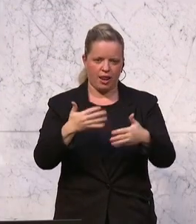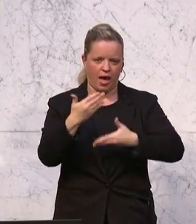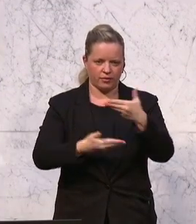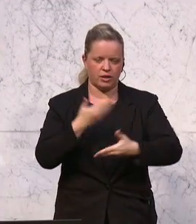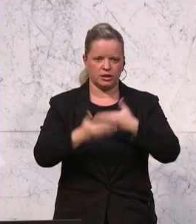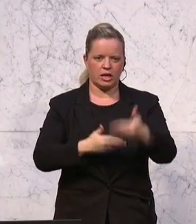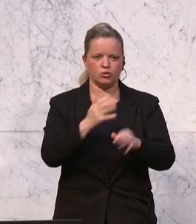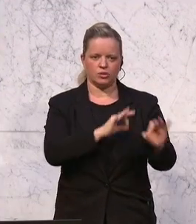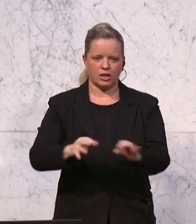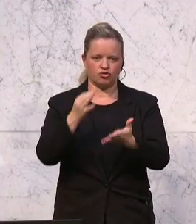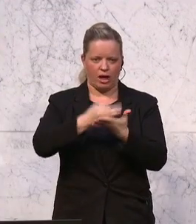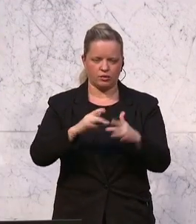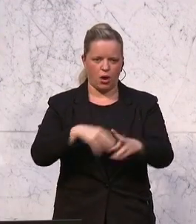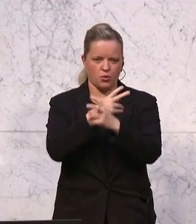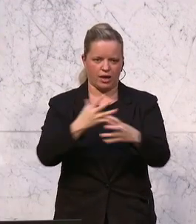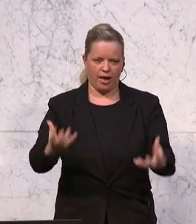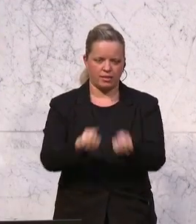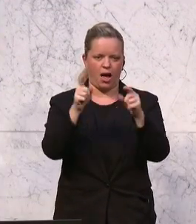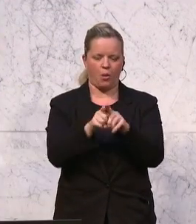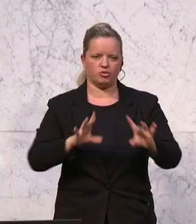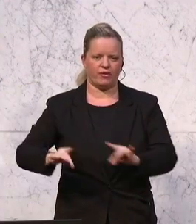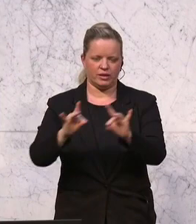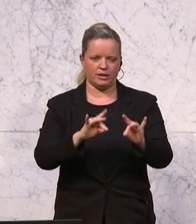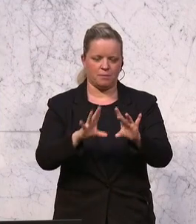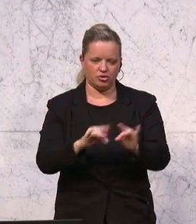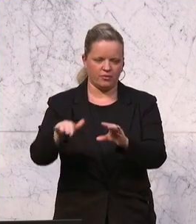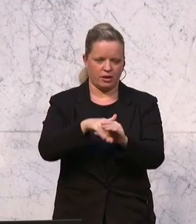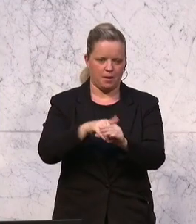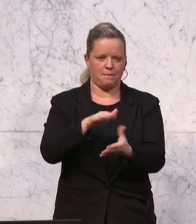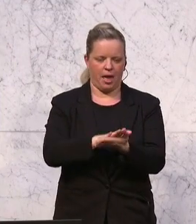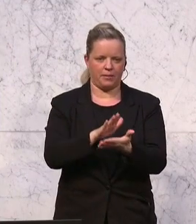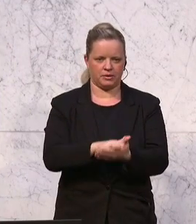den Industriestandort Österreich zu retten, damit auch die Beschäftigung in Beschäftigung zu halten.